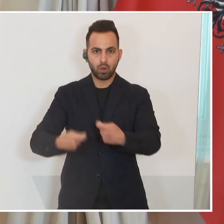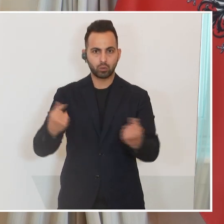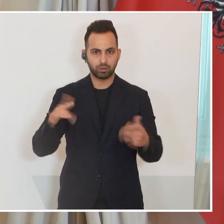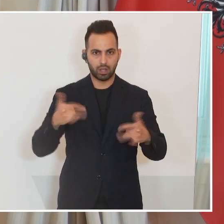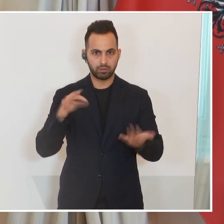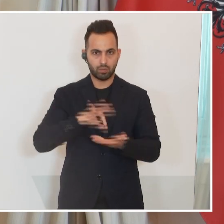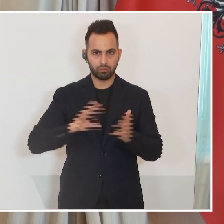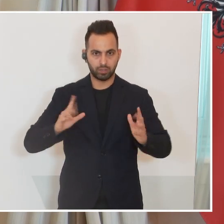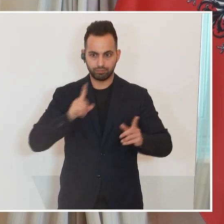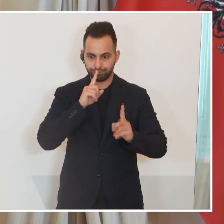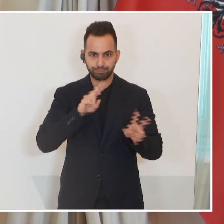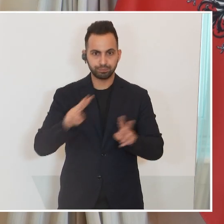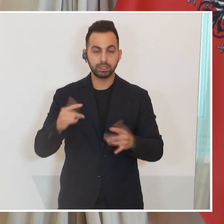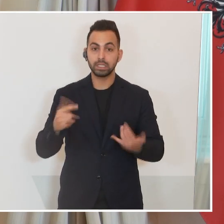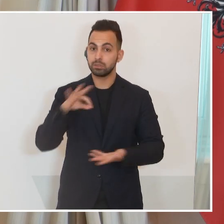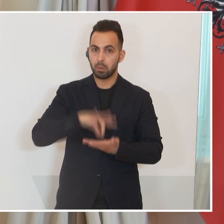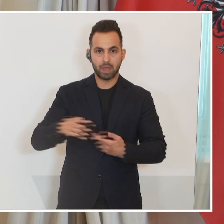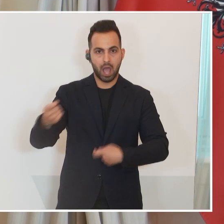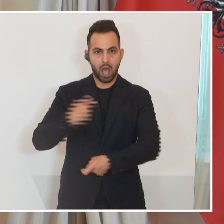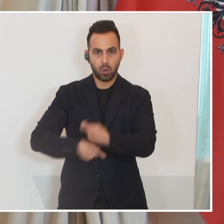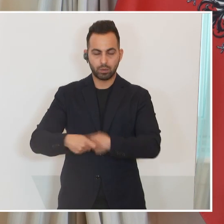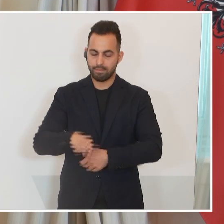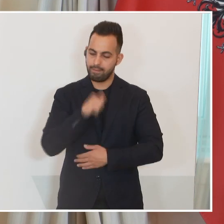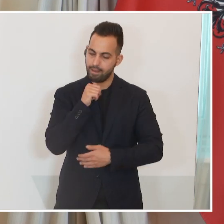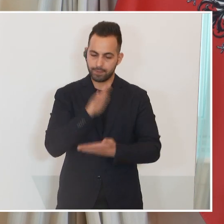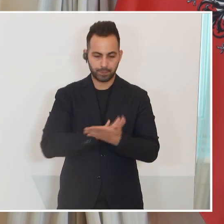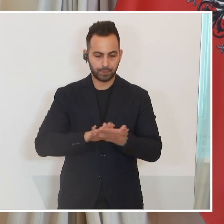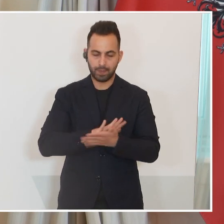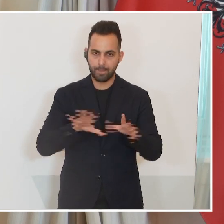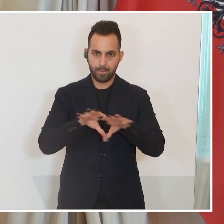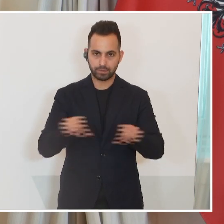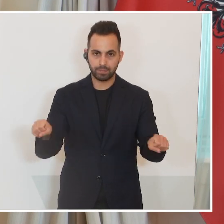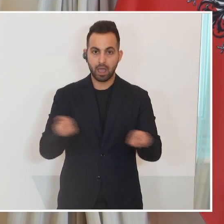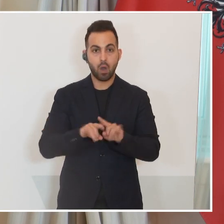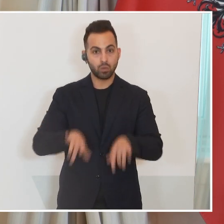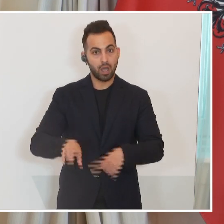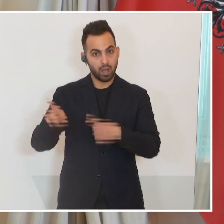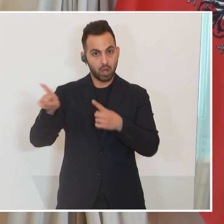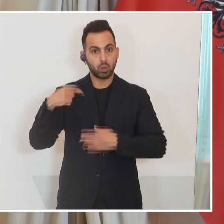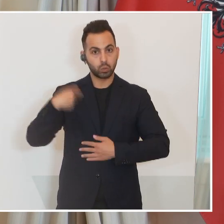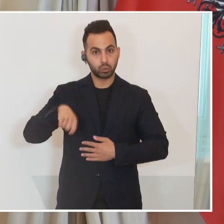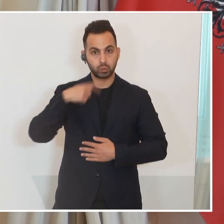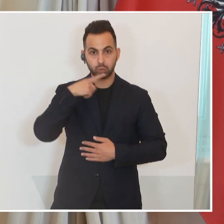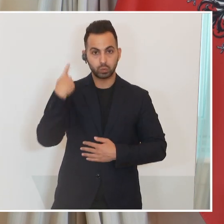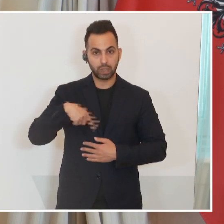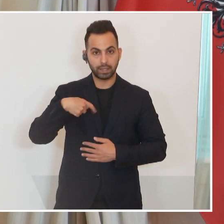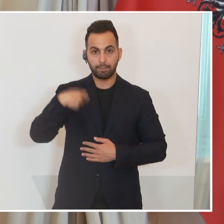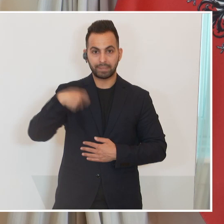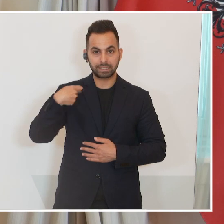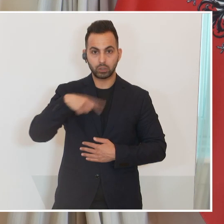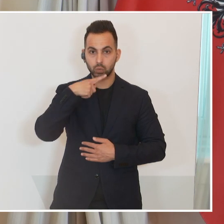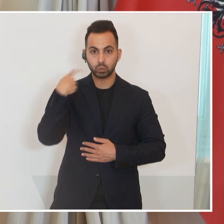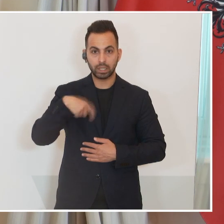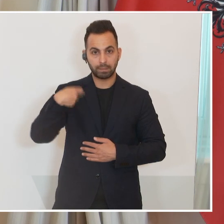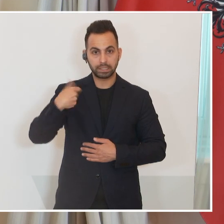ist. Es gibt derzeit keinen. Es gab aber auch da die Zusicherung des russischen Präsidenten, dass